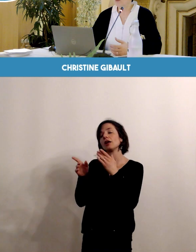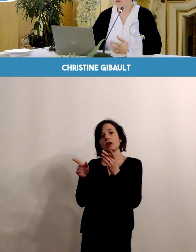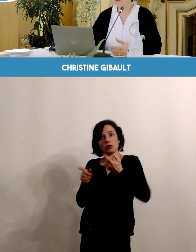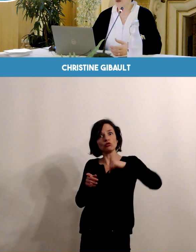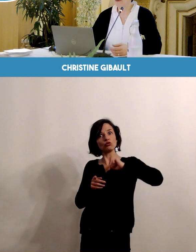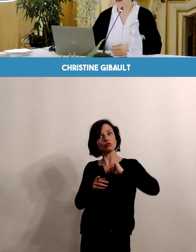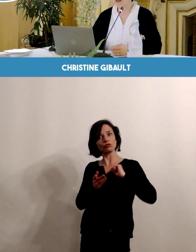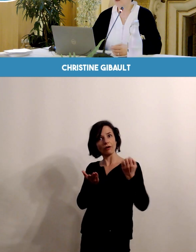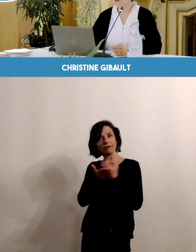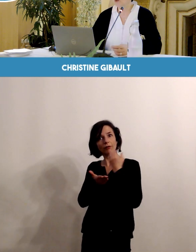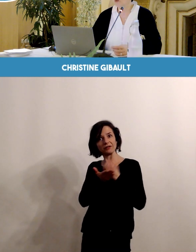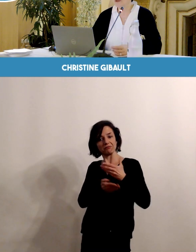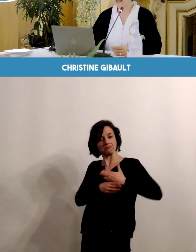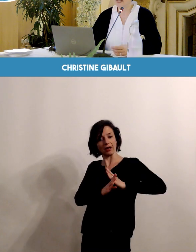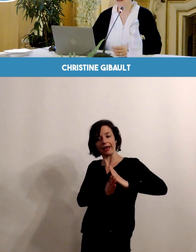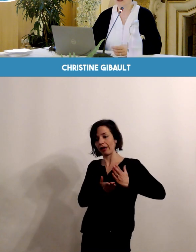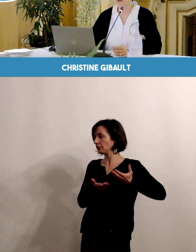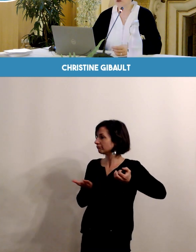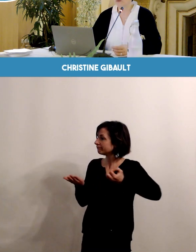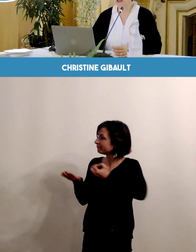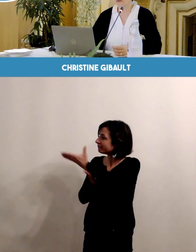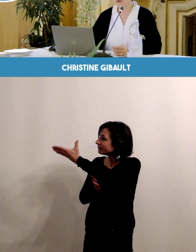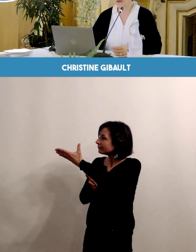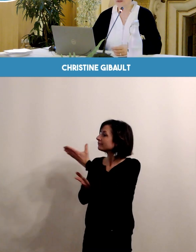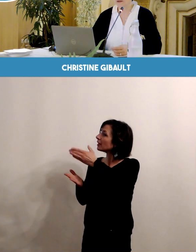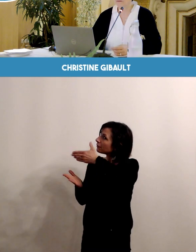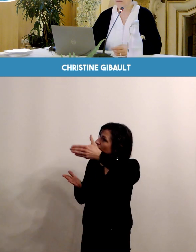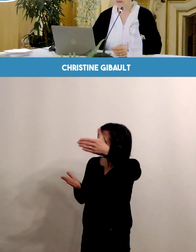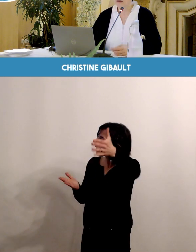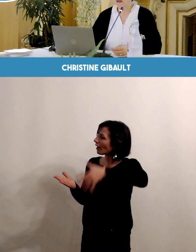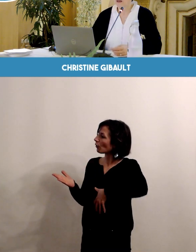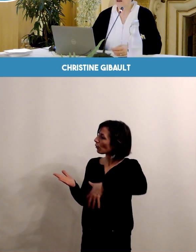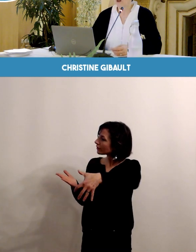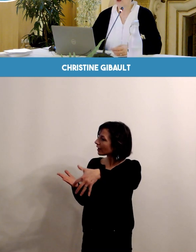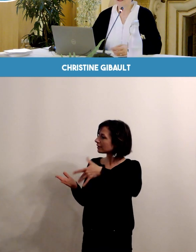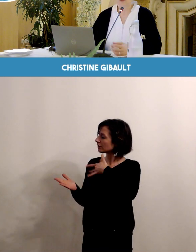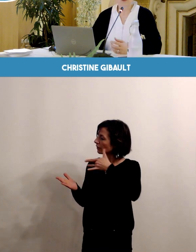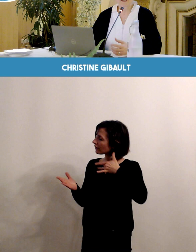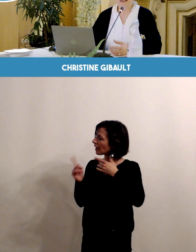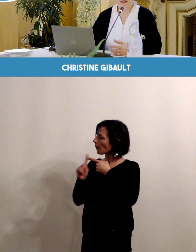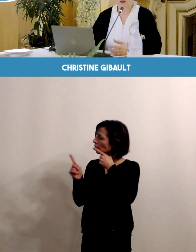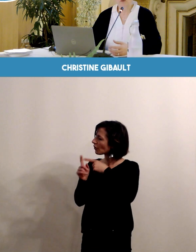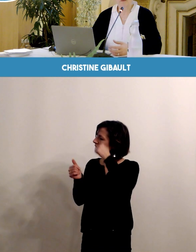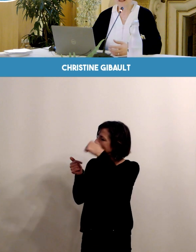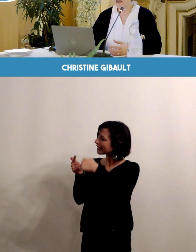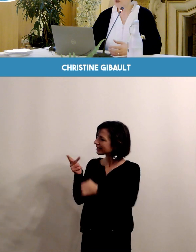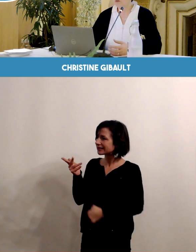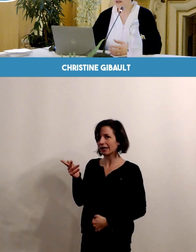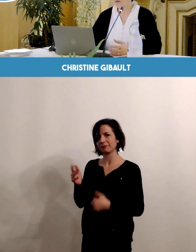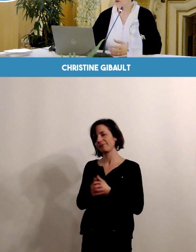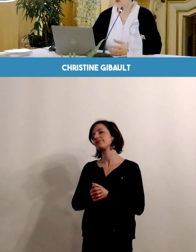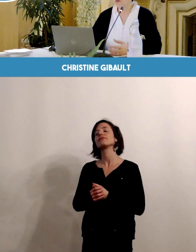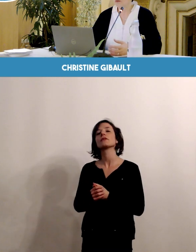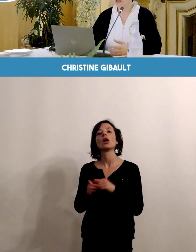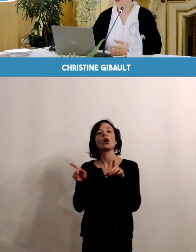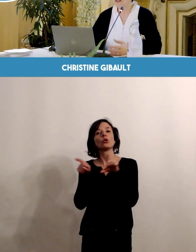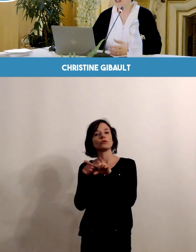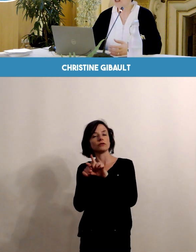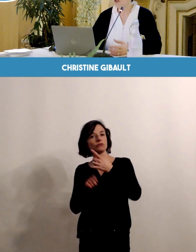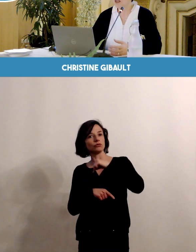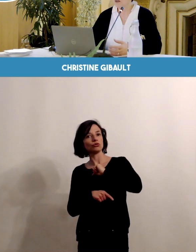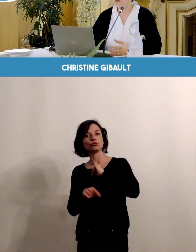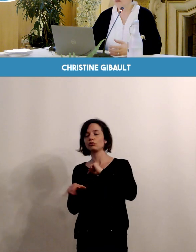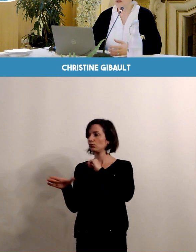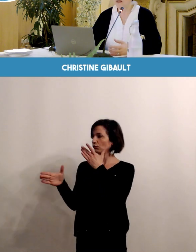pour vous préparer à une future grossesse dans les meilleures conditions de santé. C'est aussi un certain nombre de messages de prévention et des